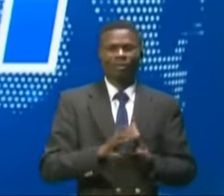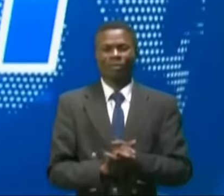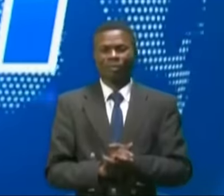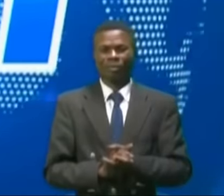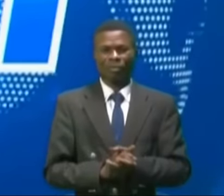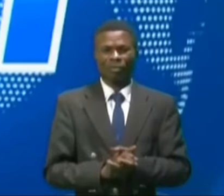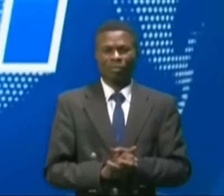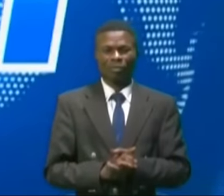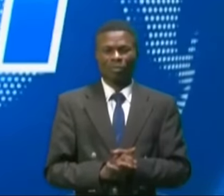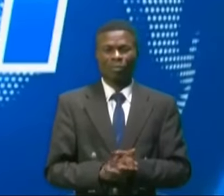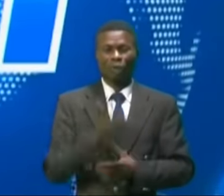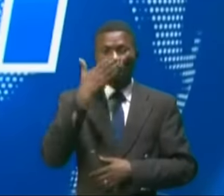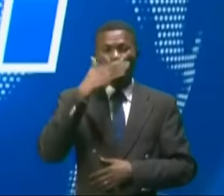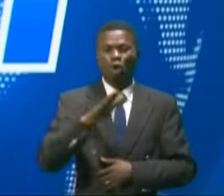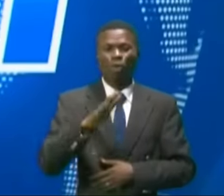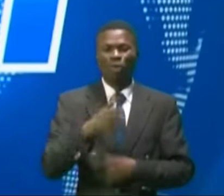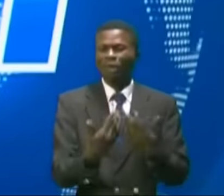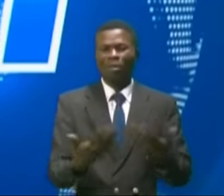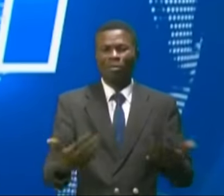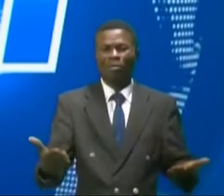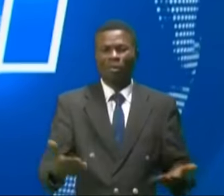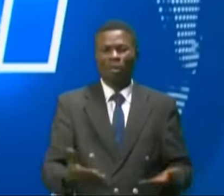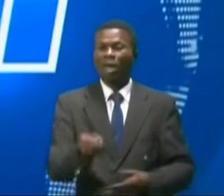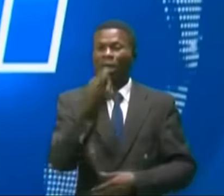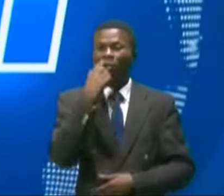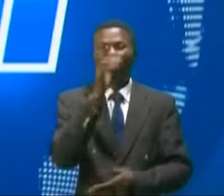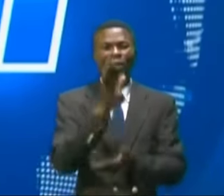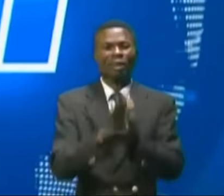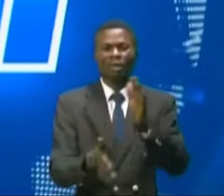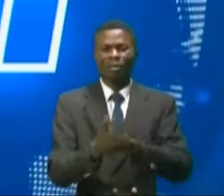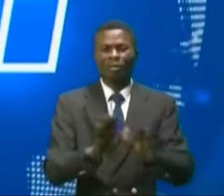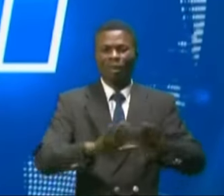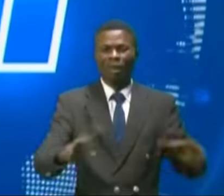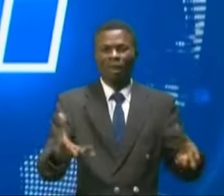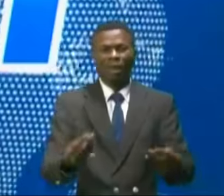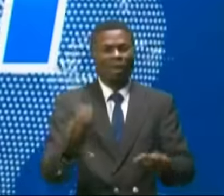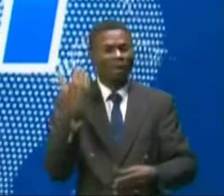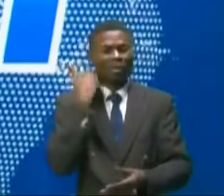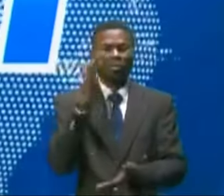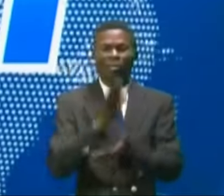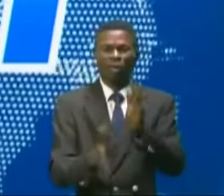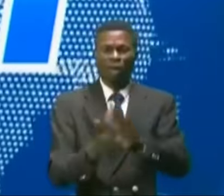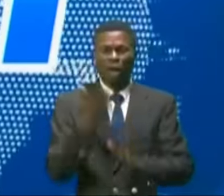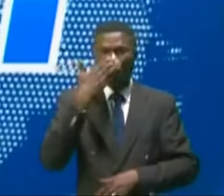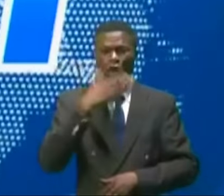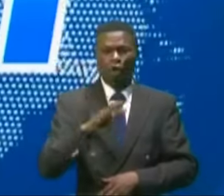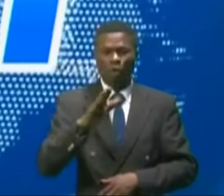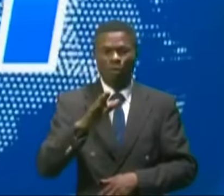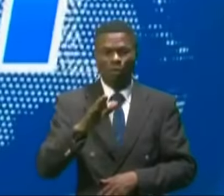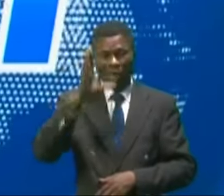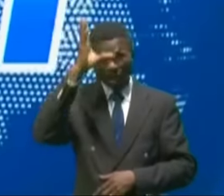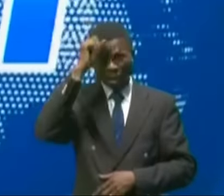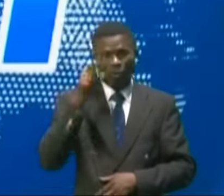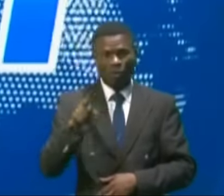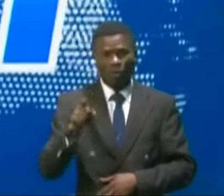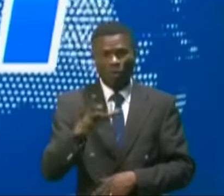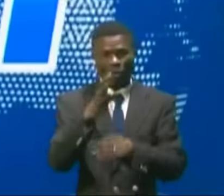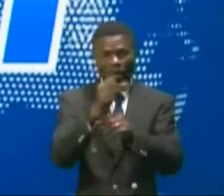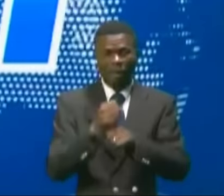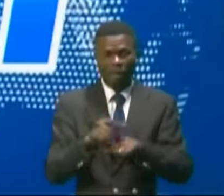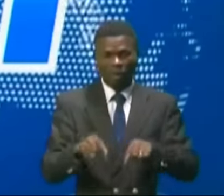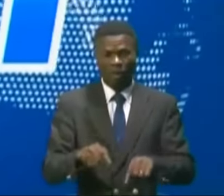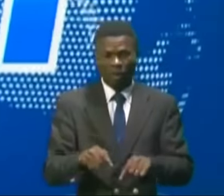Il n'est resté qu'un hôpital des noms, pas des médicaments, pas des lits pour les malades. L'hôpital général des références des Bandundou vient de